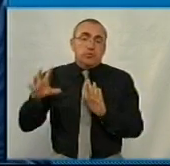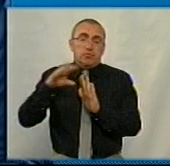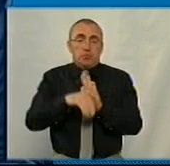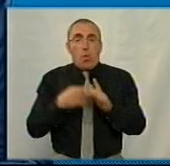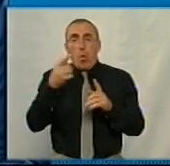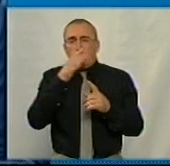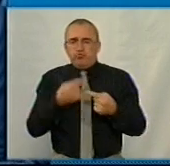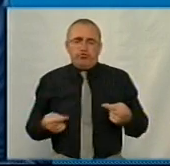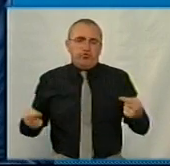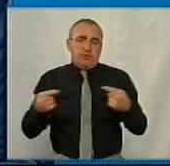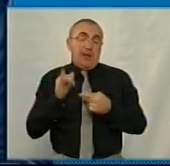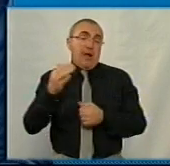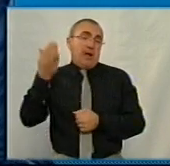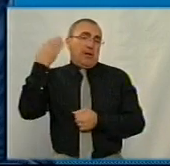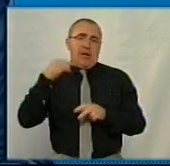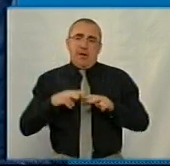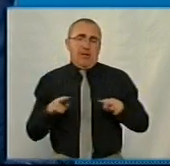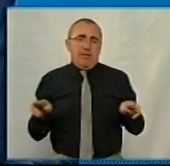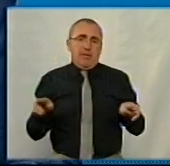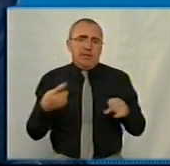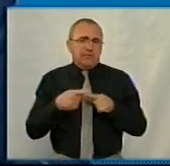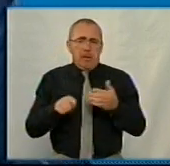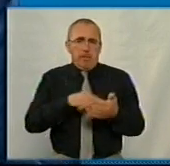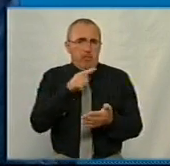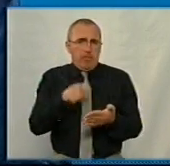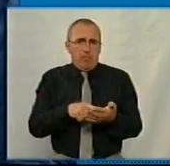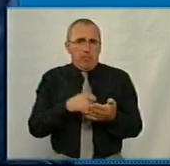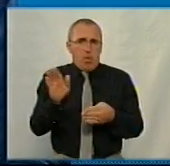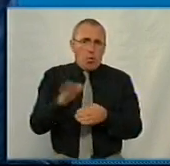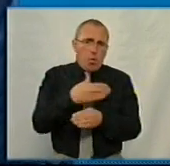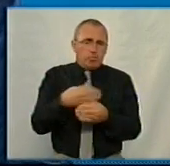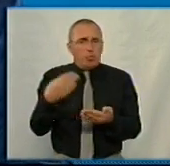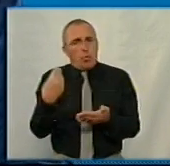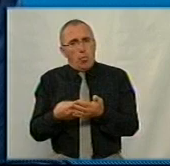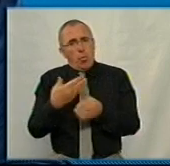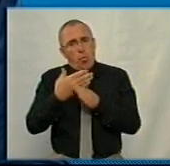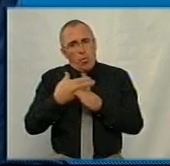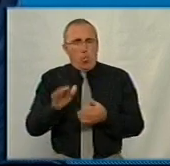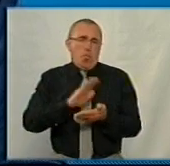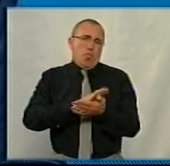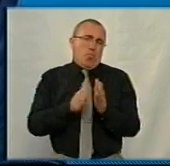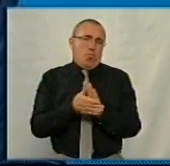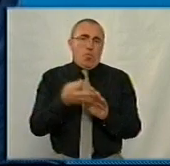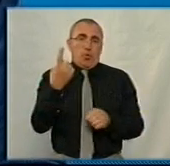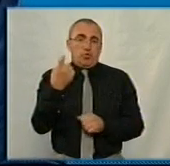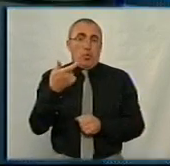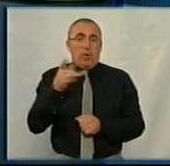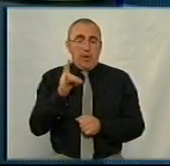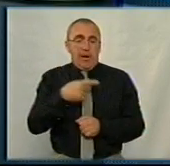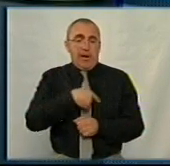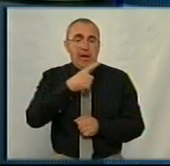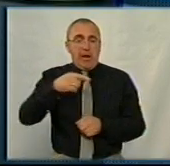одночасно. Так, як і було раніше. Це плутанину не призведе в розподілі коштів, коли виділять умовно 100 гривень на